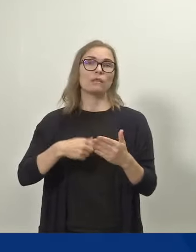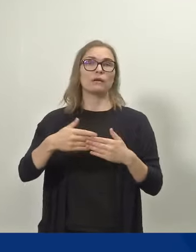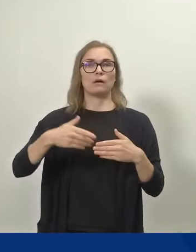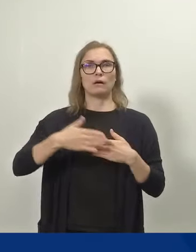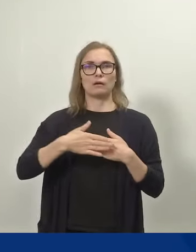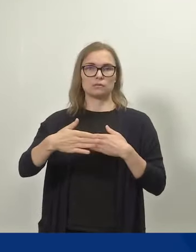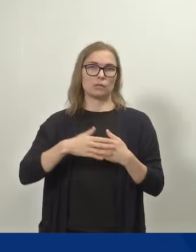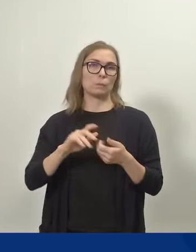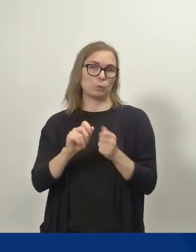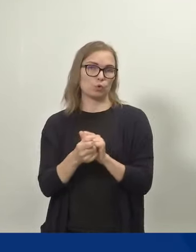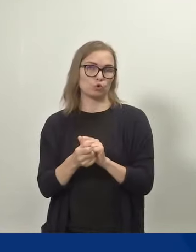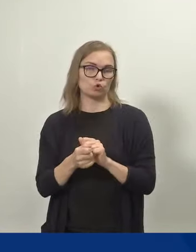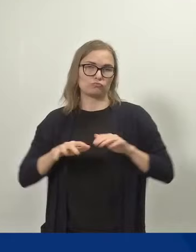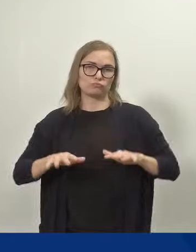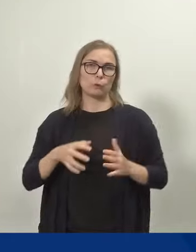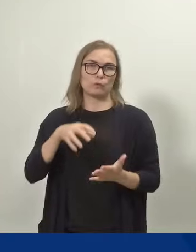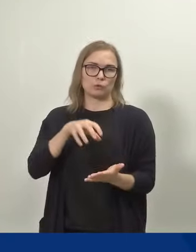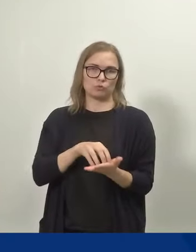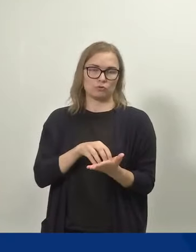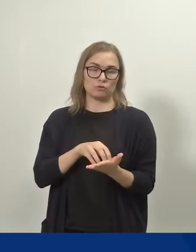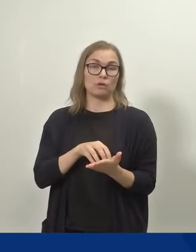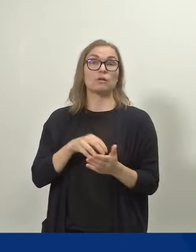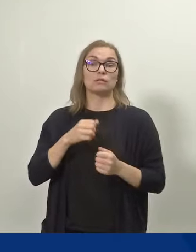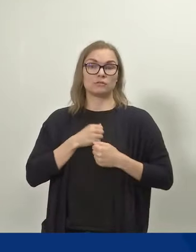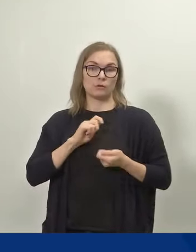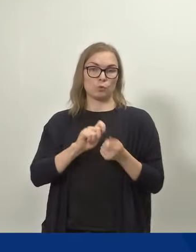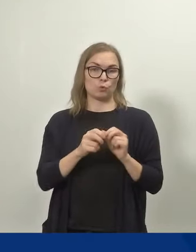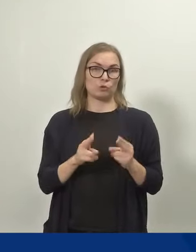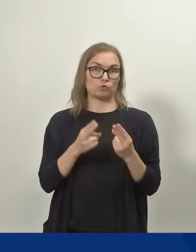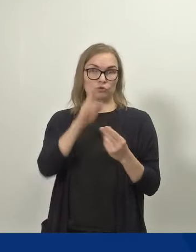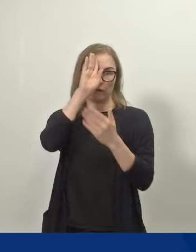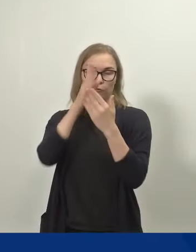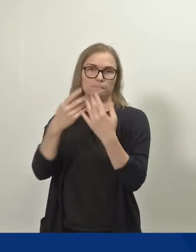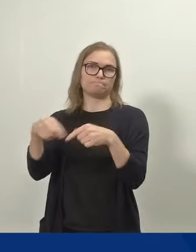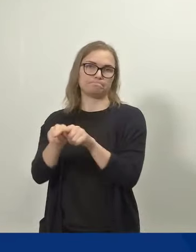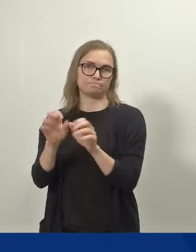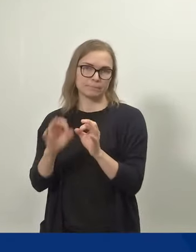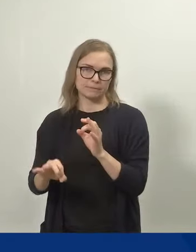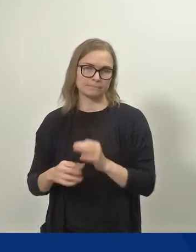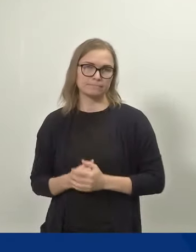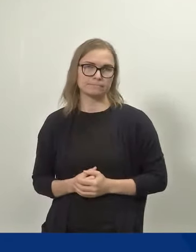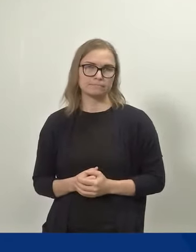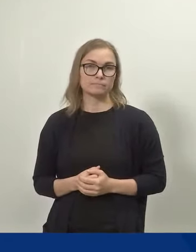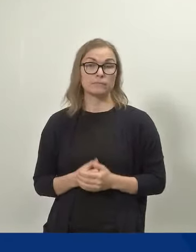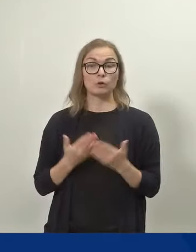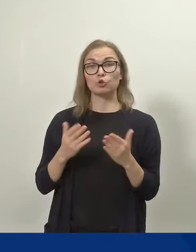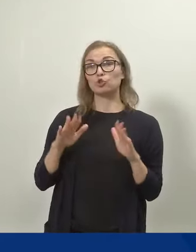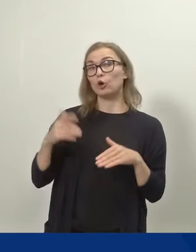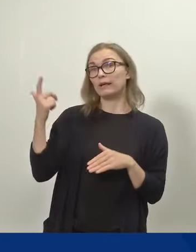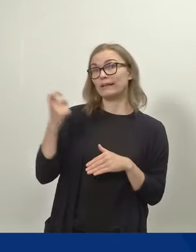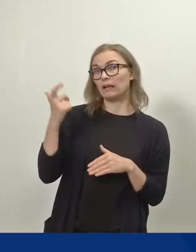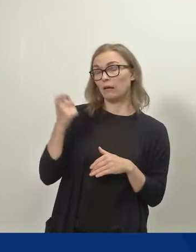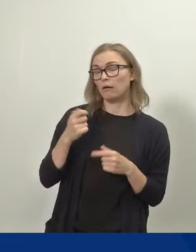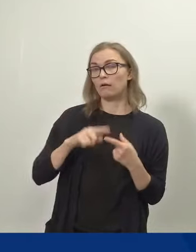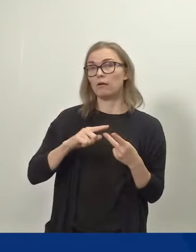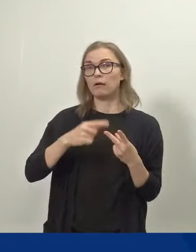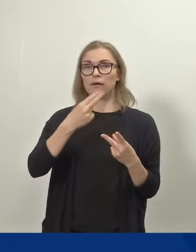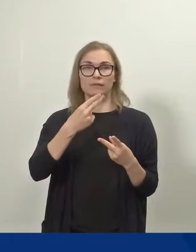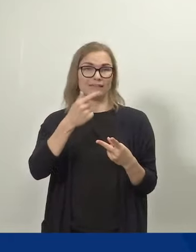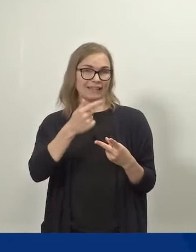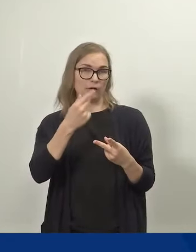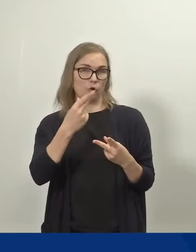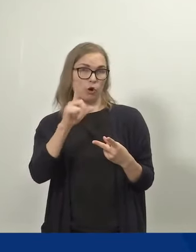yhteiskunnassa, jotta nämä tavoitteet toteutuvat. Toimeenpanoa valmistellaan jo Kelassa ja THLssä